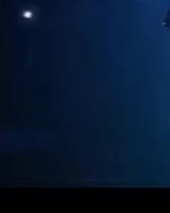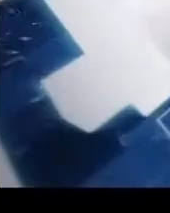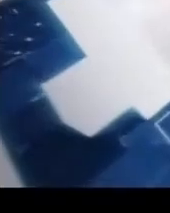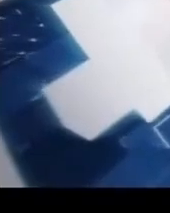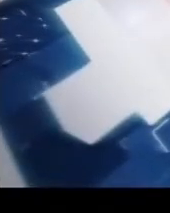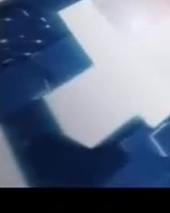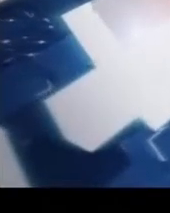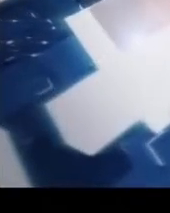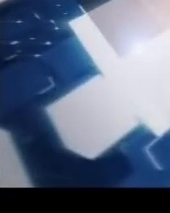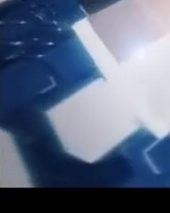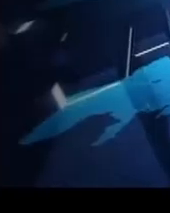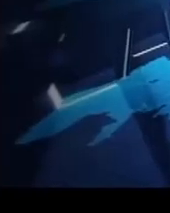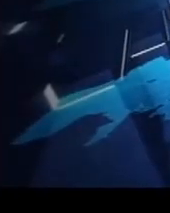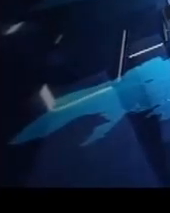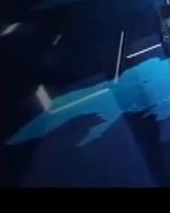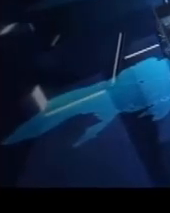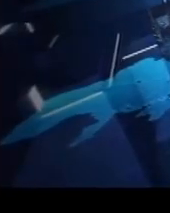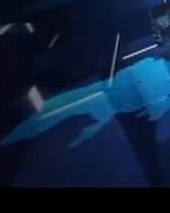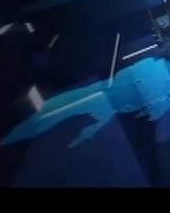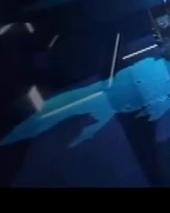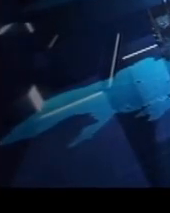Дякую. Дякую. Дякую за перегляд!